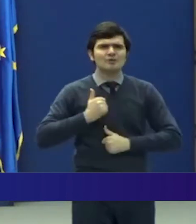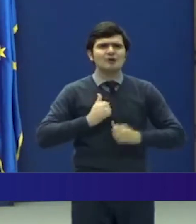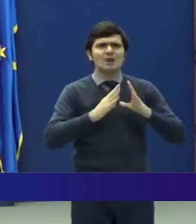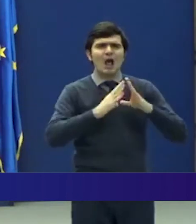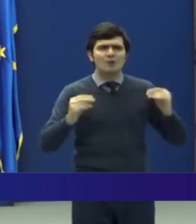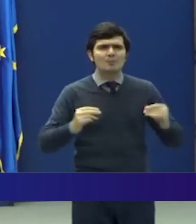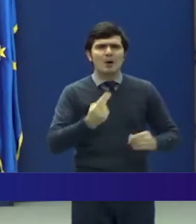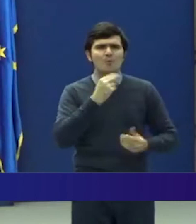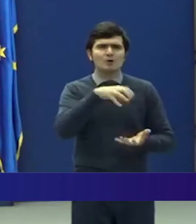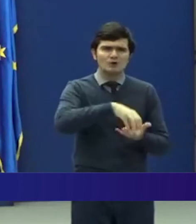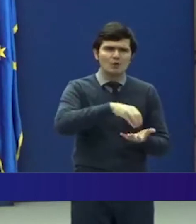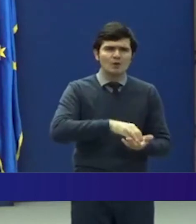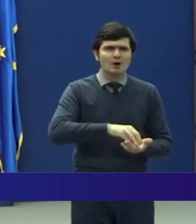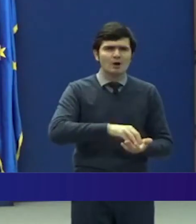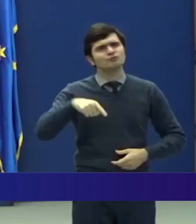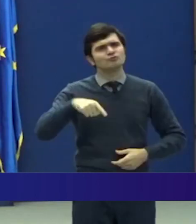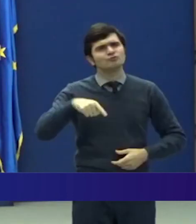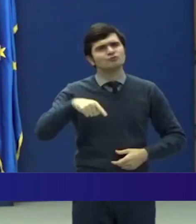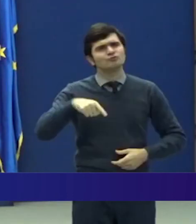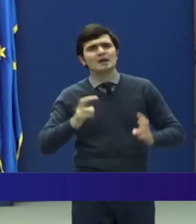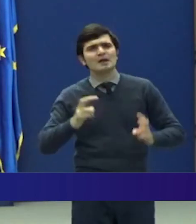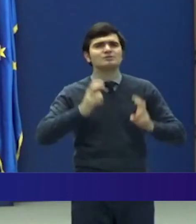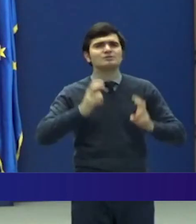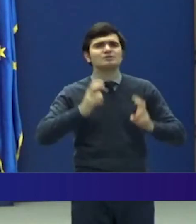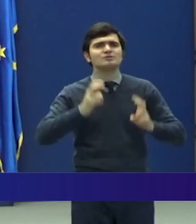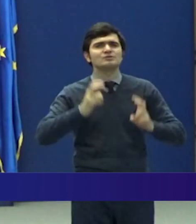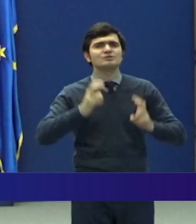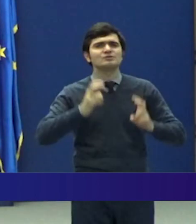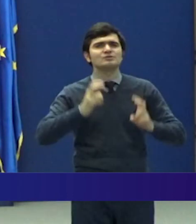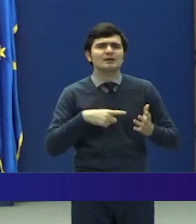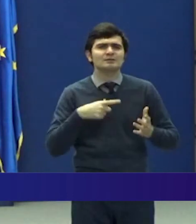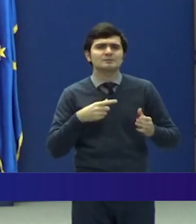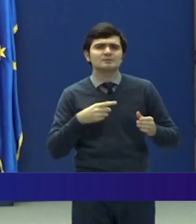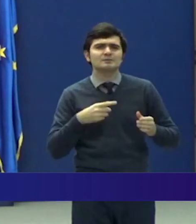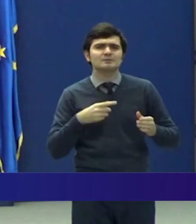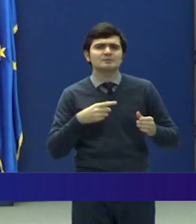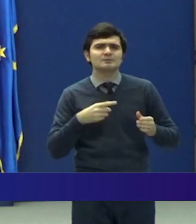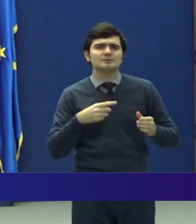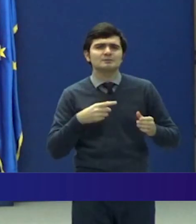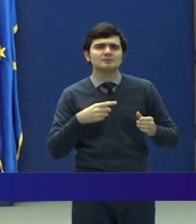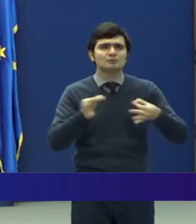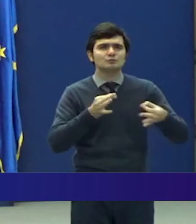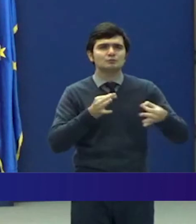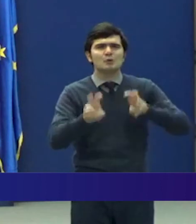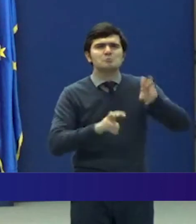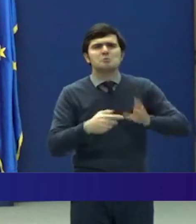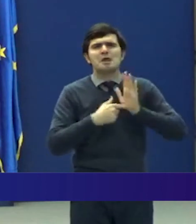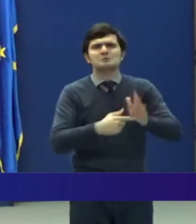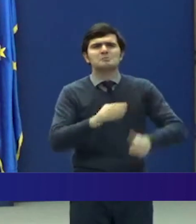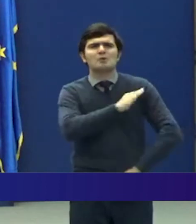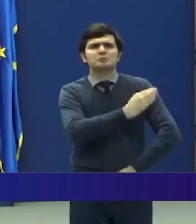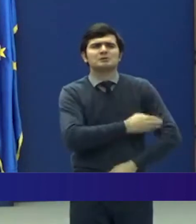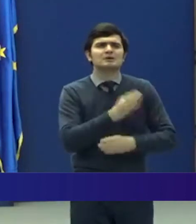Locală, celelalte instituții care sunt implicate în măsuri de control, cum ar fi și